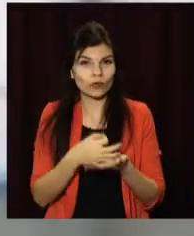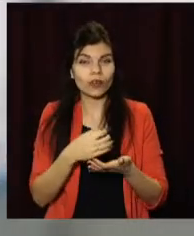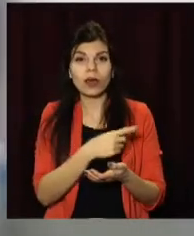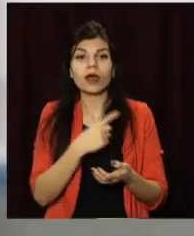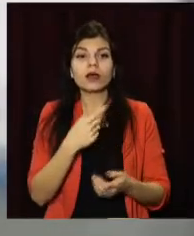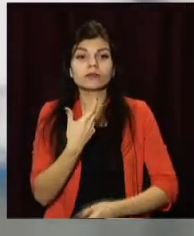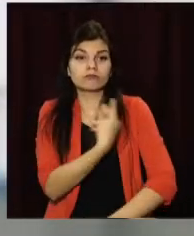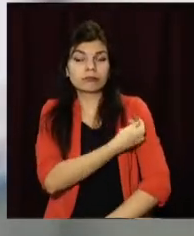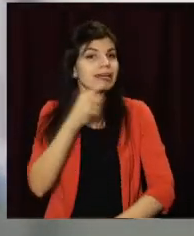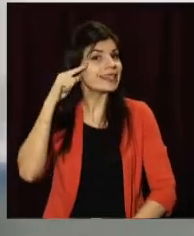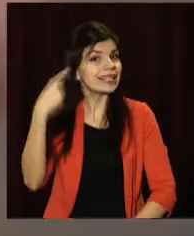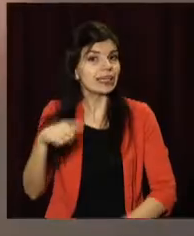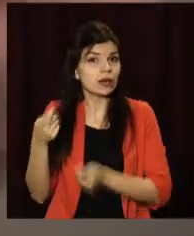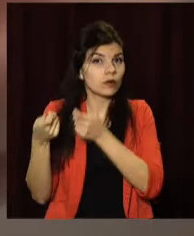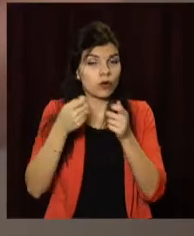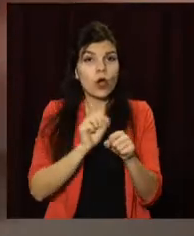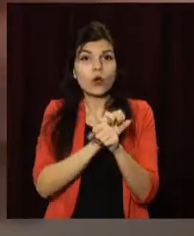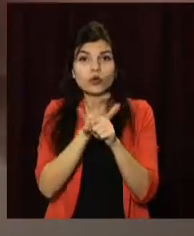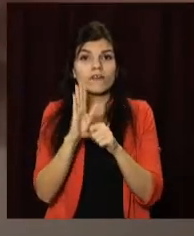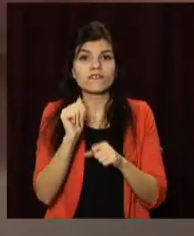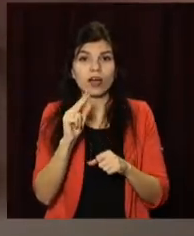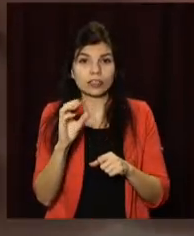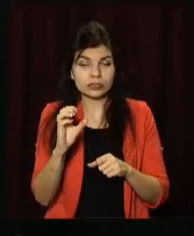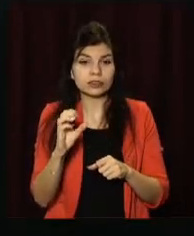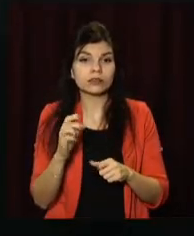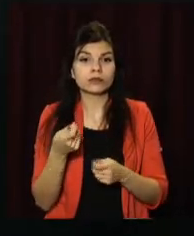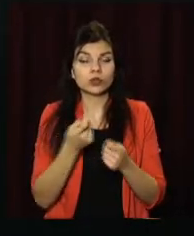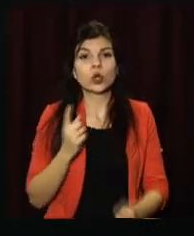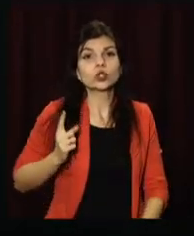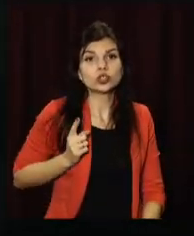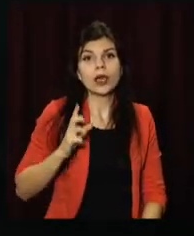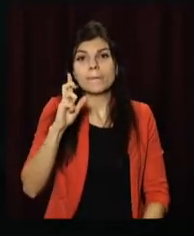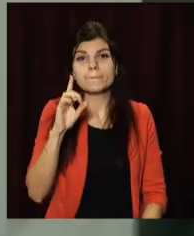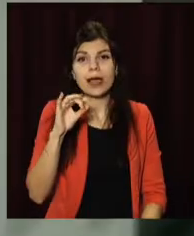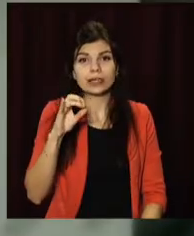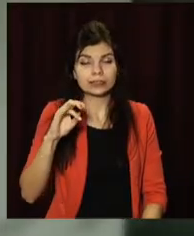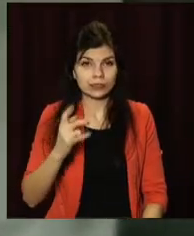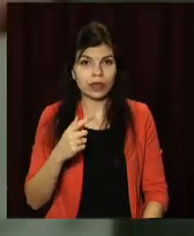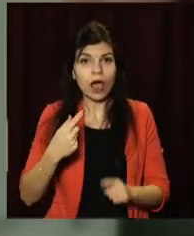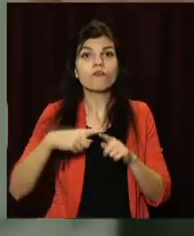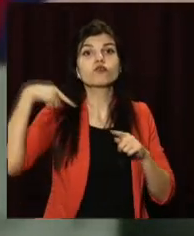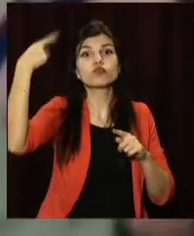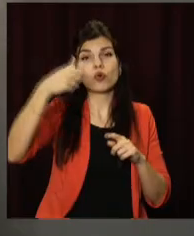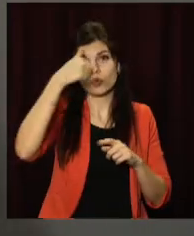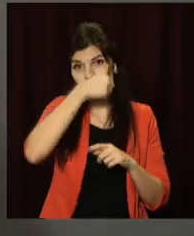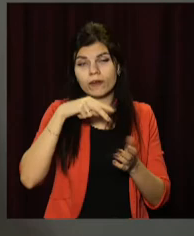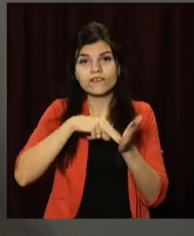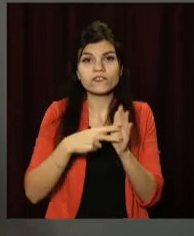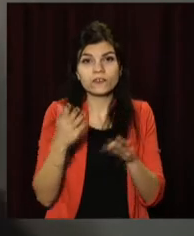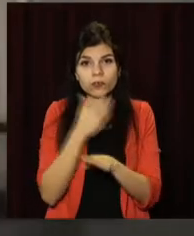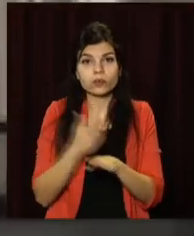партії китайської вакцини Коронавак Сіновак Біотех очікуються в березні. А вже наступного року її виробництво планують